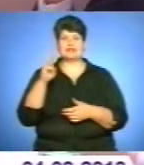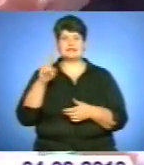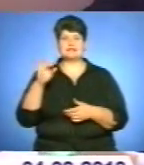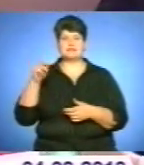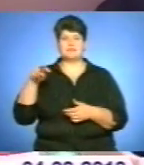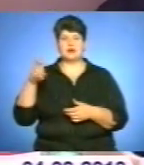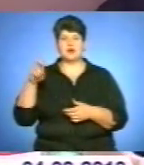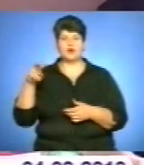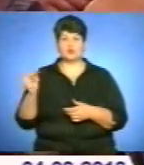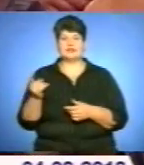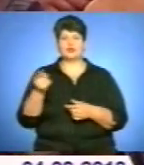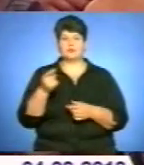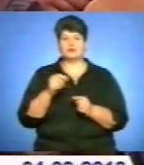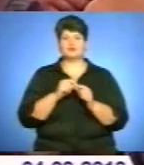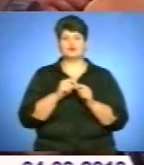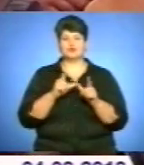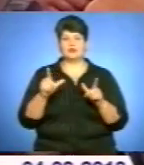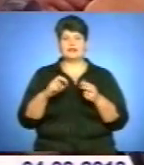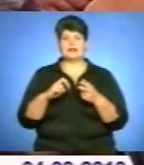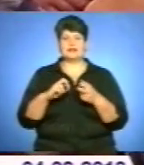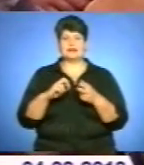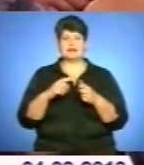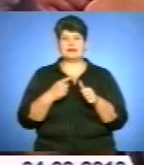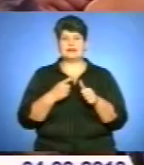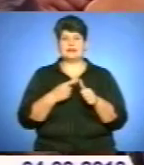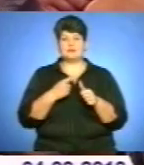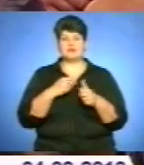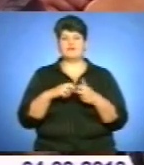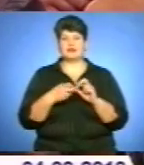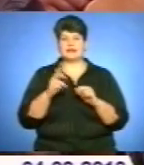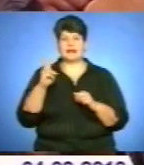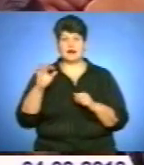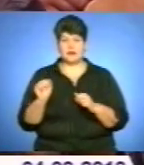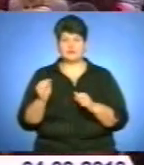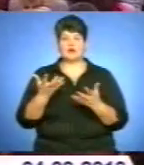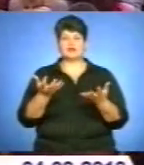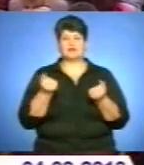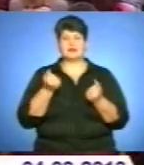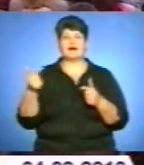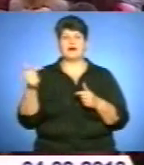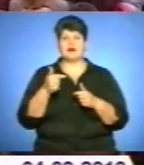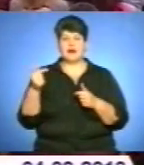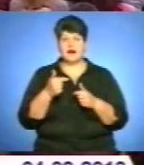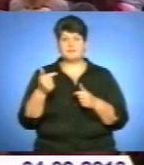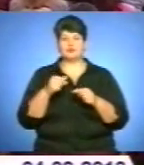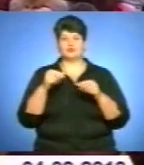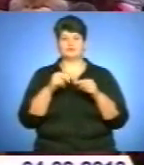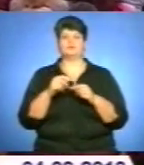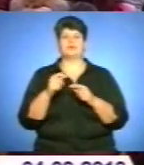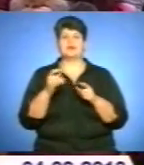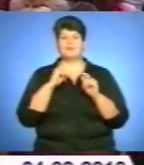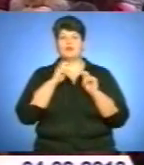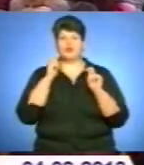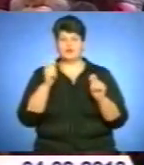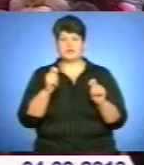Тернопільської української гімназії імені Івана Франка. Дівчина не лише отримала грамоту та цінні подарунки від членів журі, які і виступали